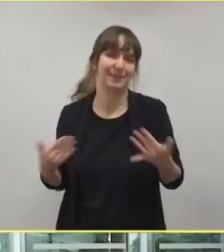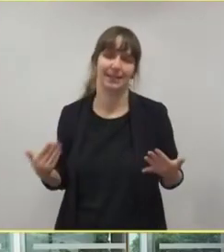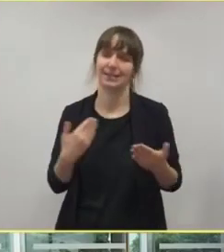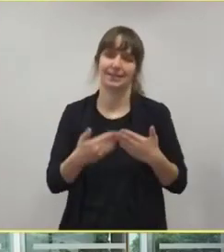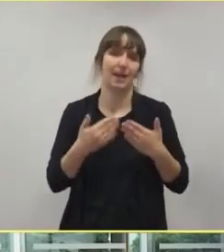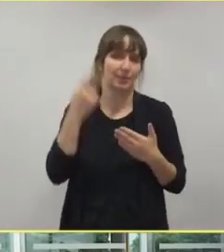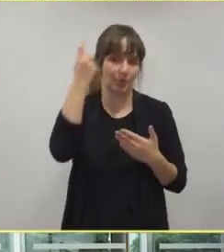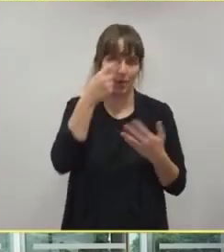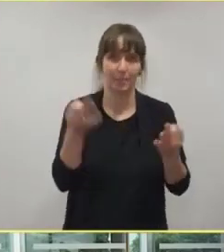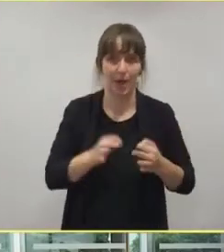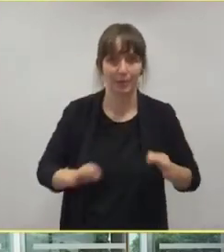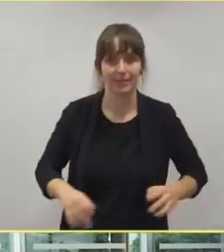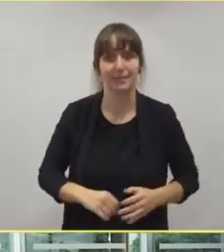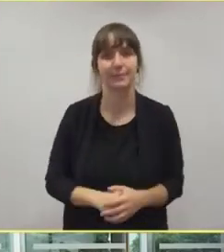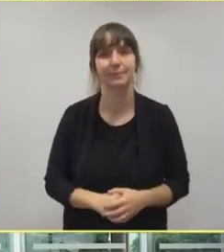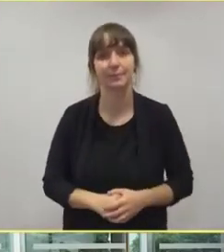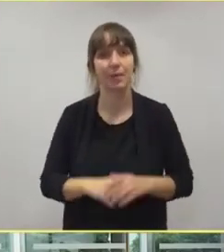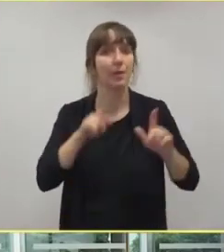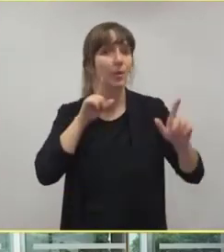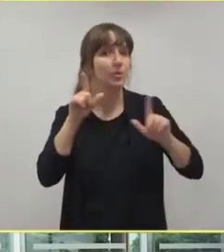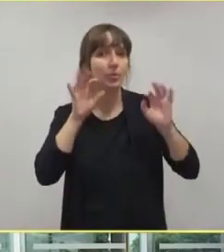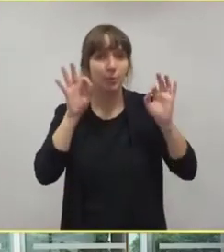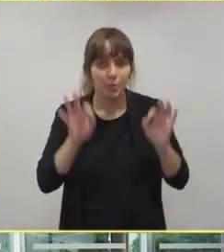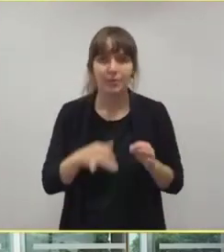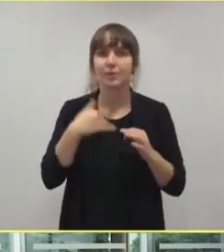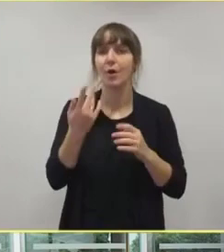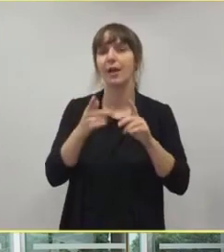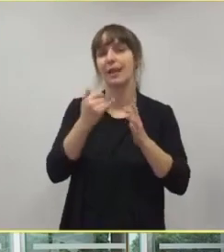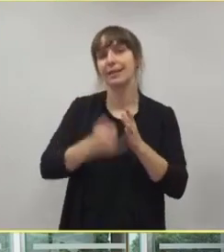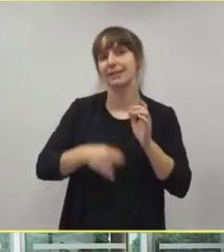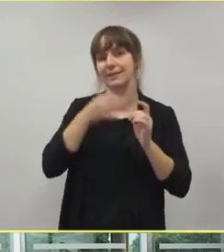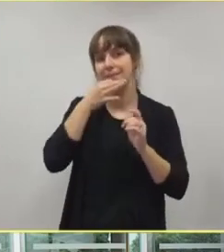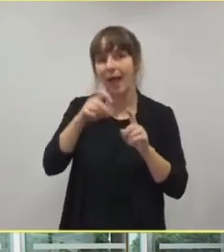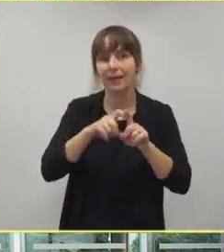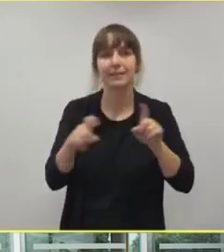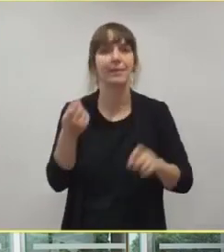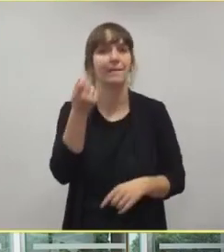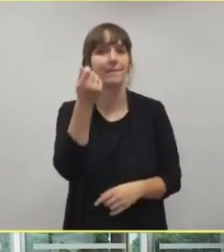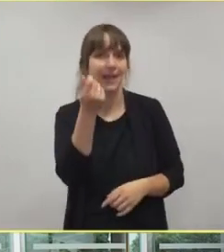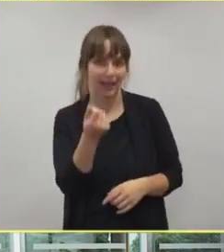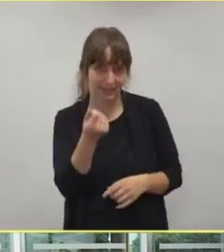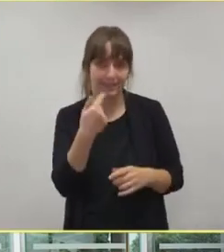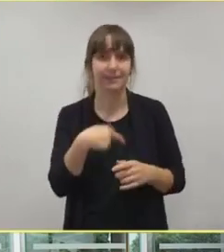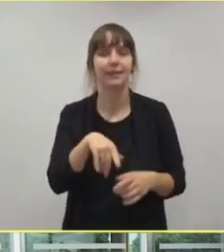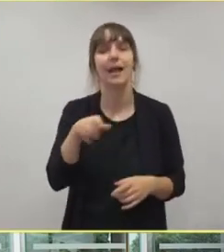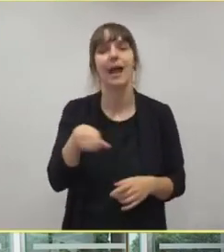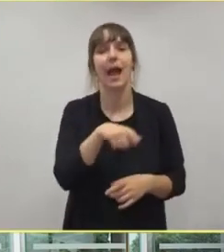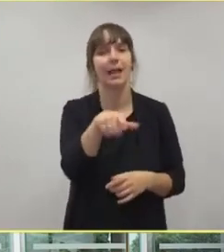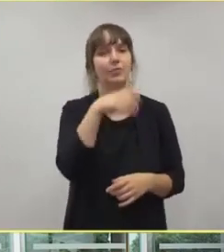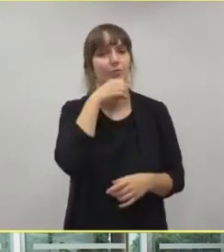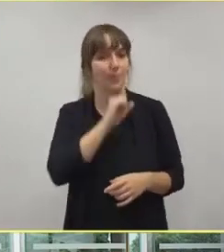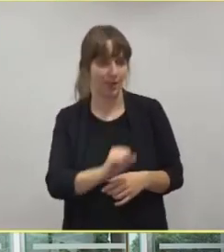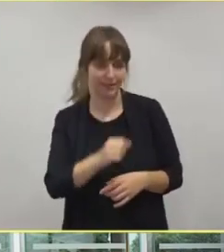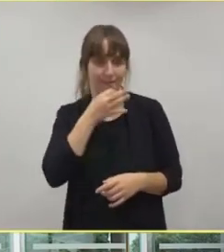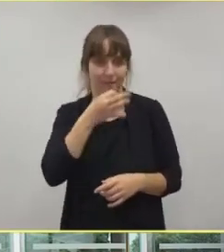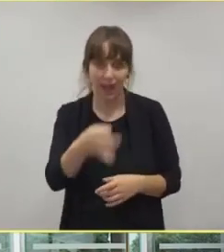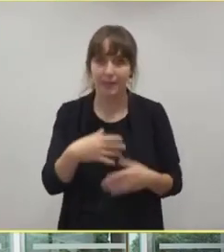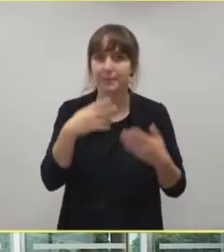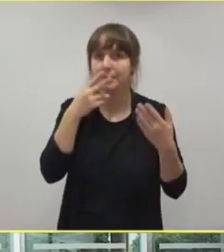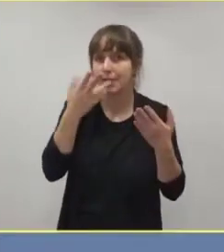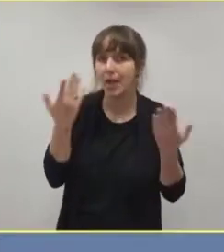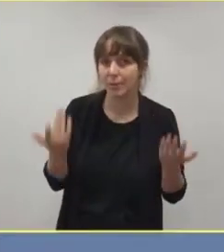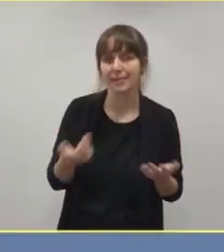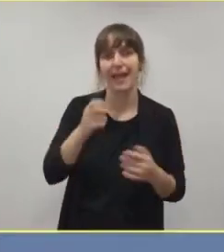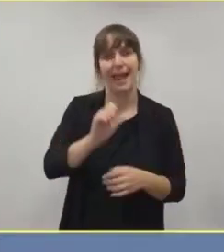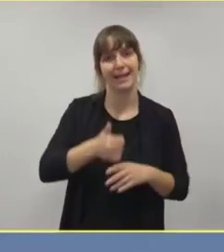Gut, dann gibt es noch eine Finanzfrage, die kommt nochmal von Jan Drehbis von der Rheinischen Post. Wie groß war der Finanzbedarf